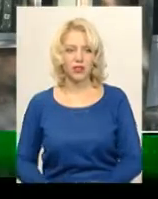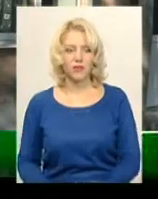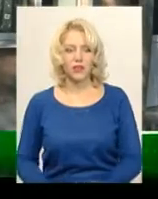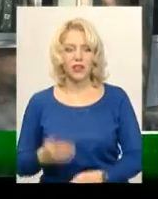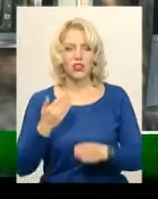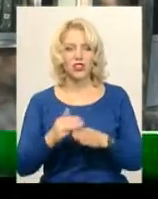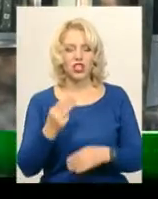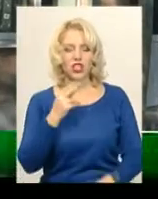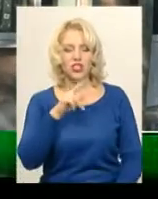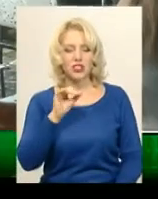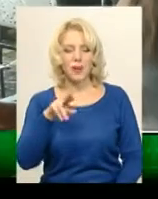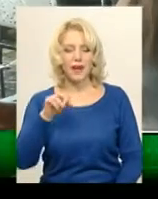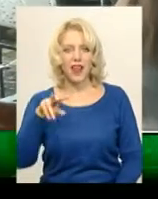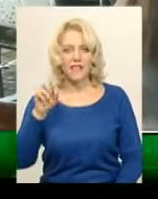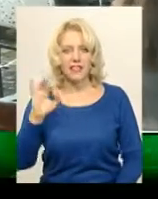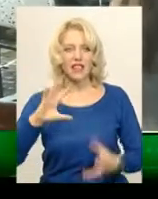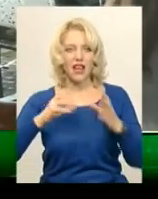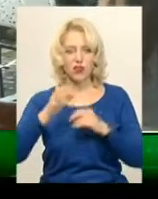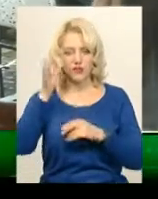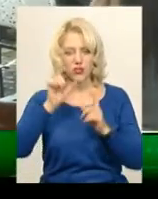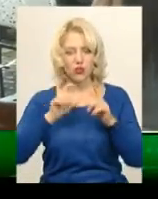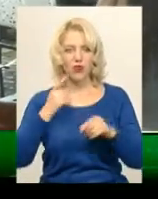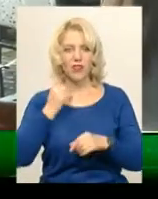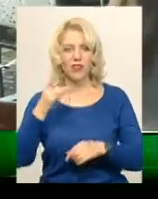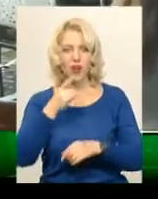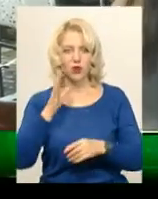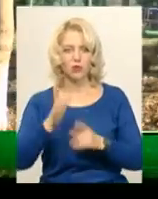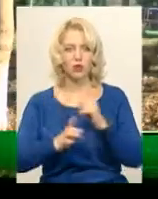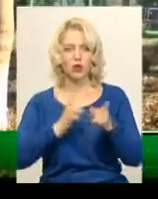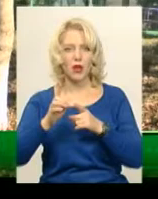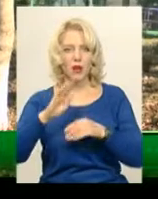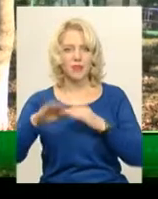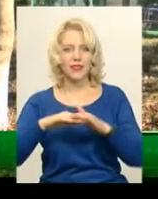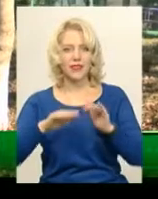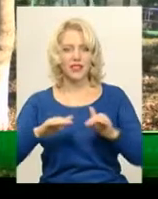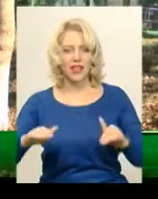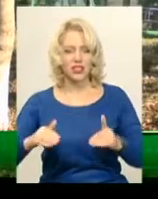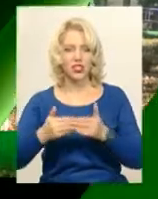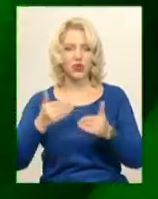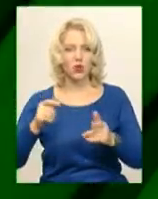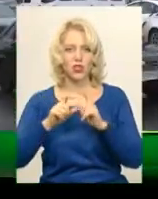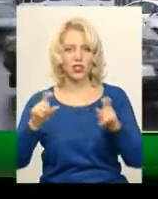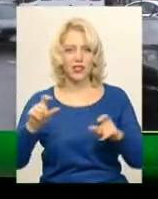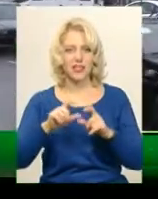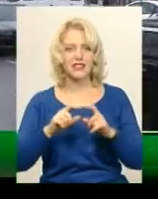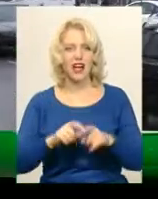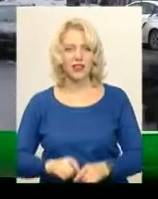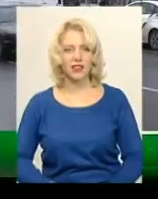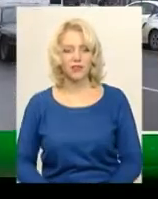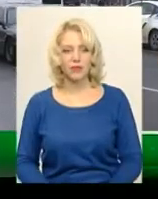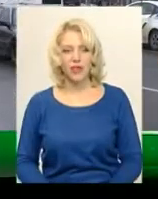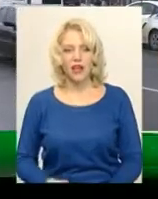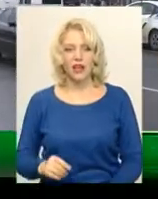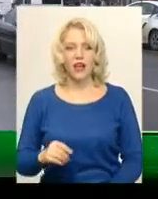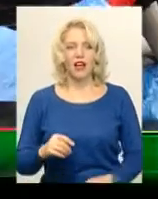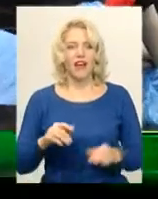Частину Чеполівської загальноосвітньої школи Красилівського району в наступному році реконструюють під дитячий дошкільний заклад. Флешмоб «Все!